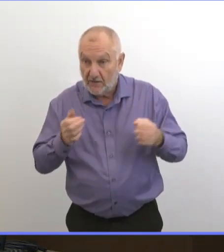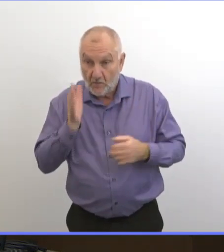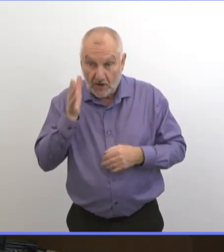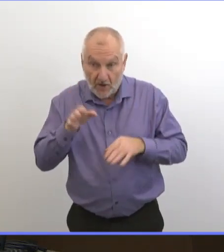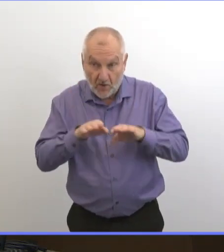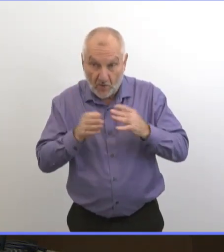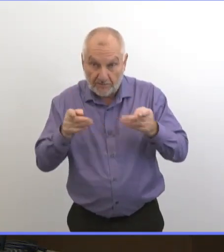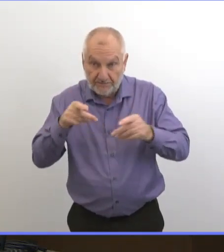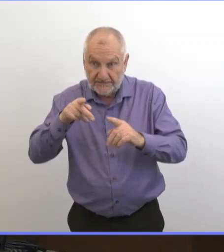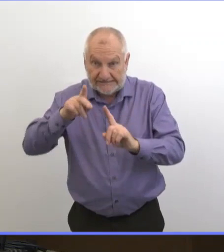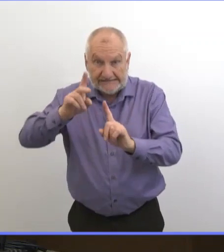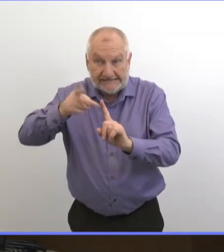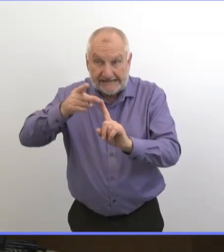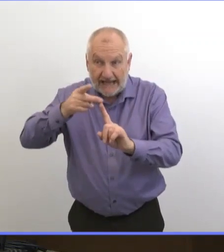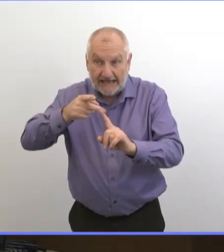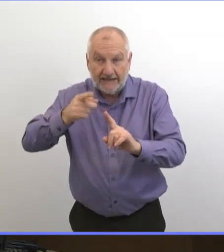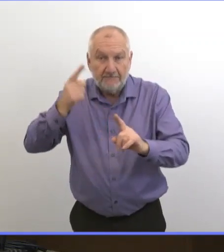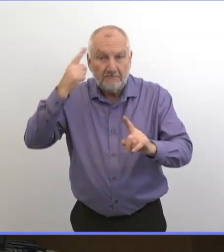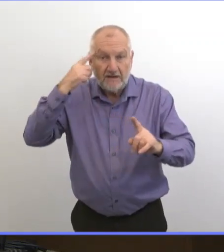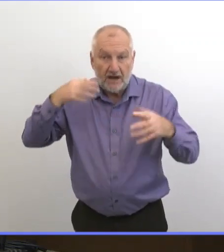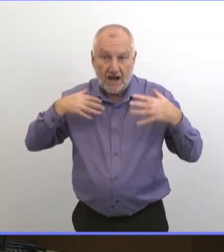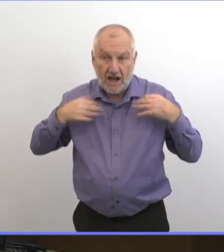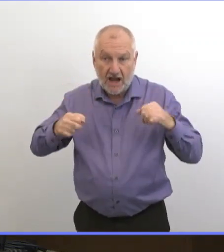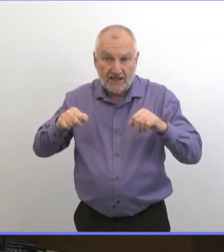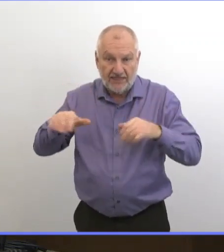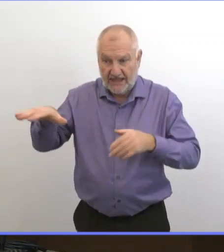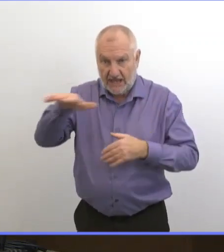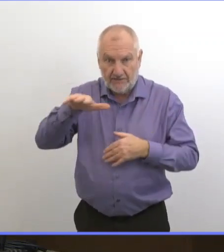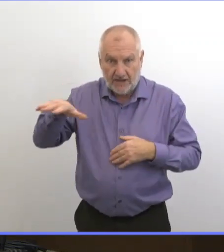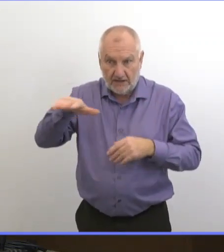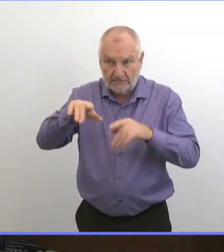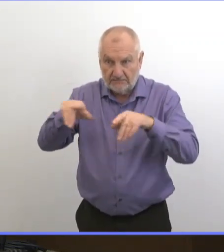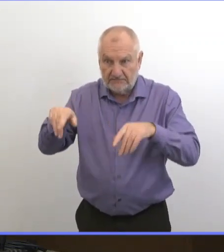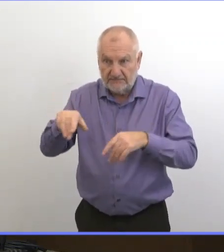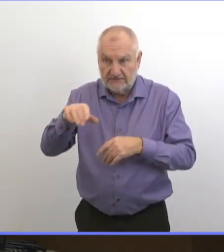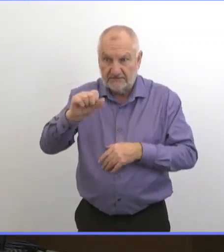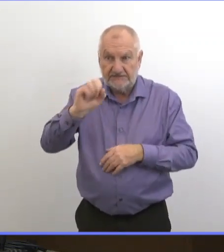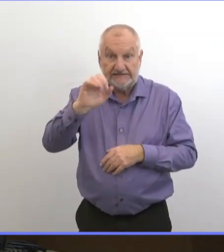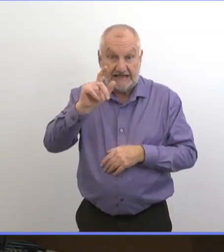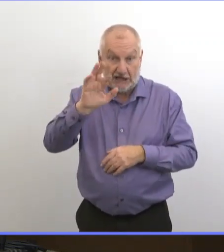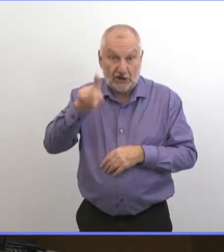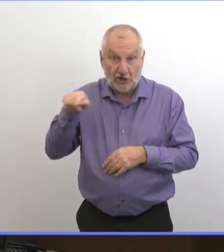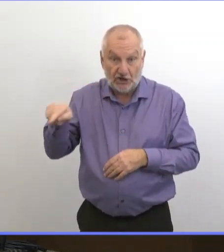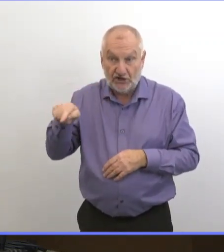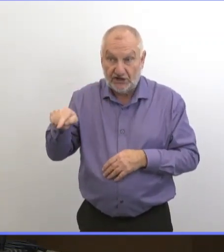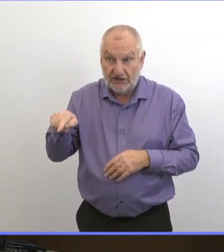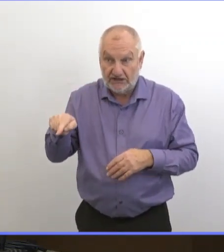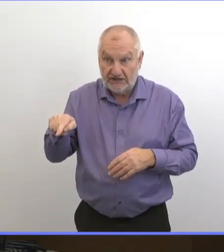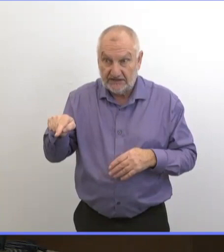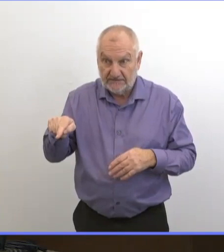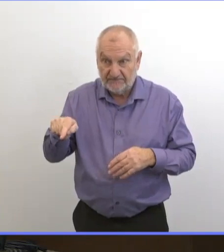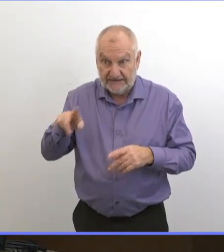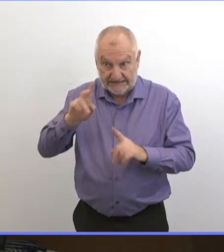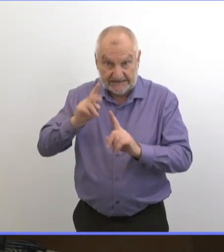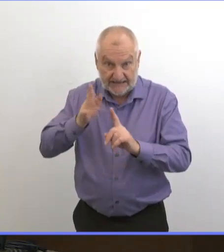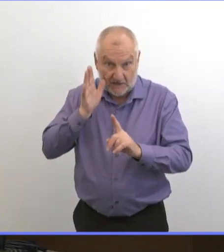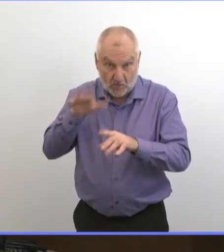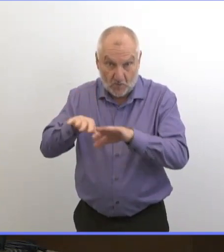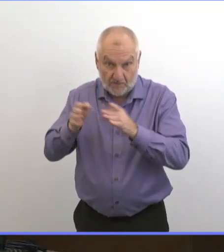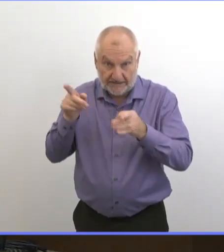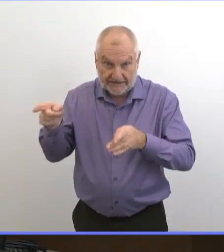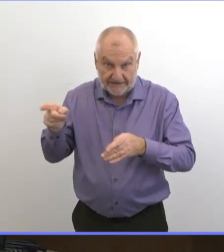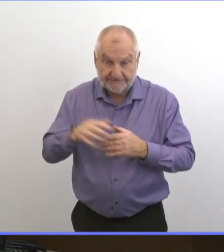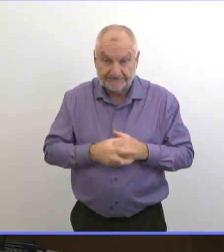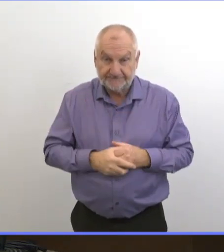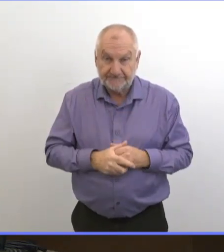On a entendu qu'il y avait une deuxième unité dans l'hôpital de santé mentale de Selkirk. On a vu à Bethesda ce que c'est